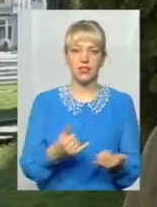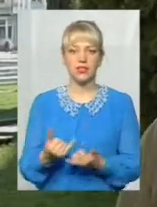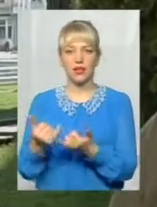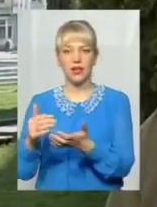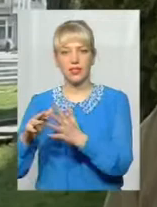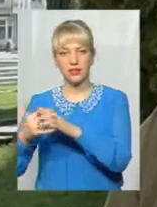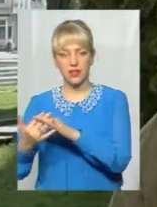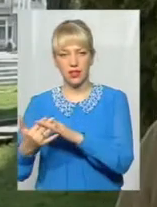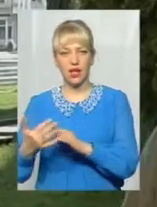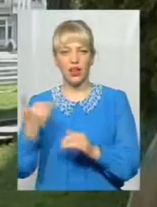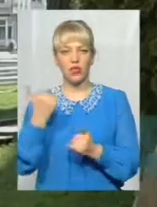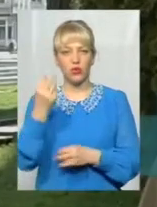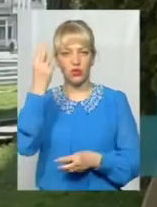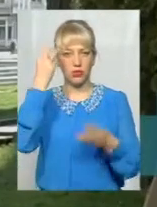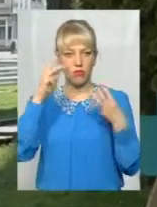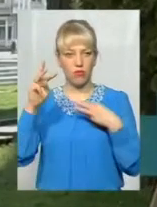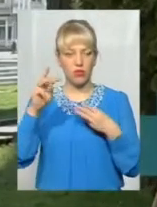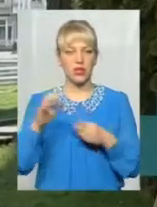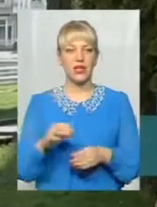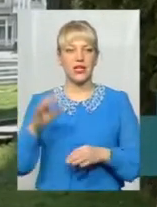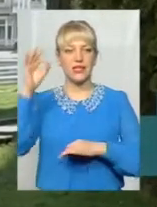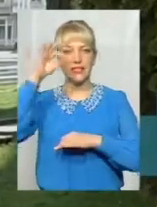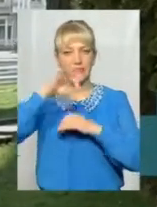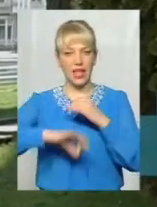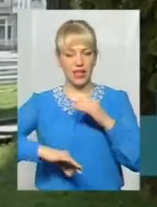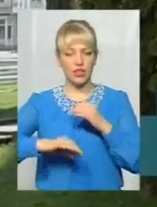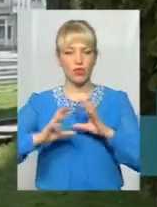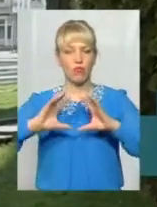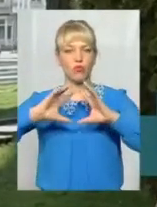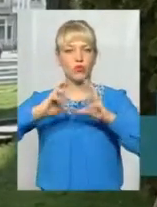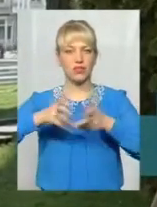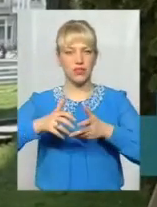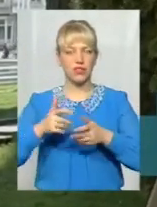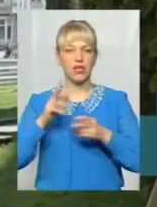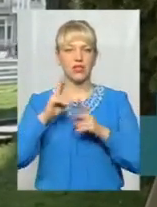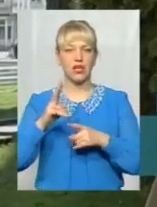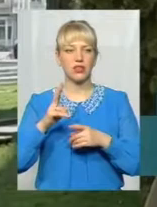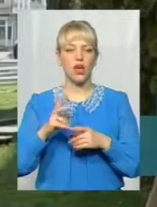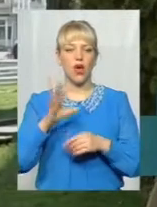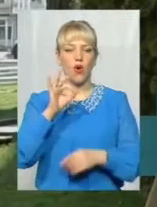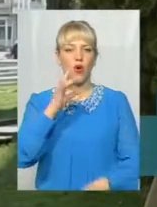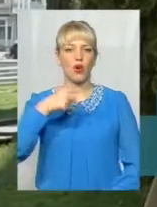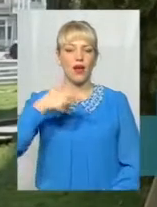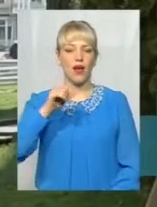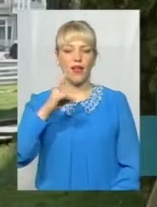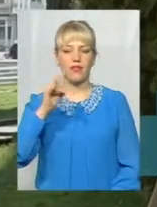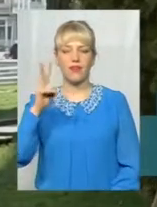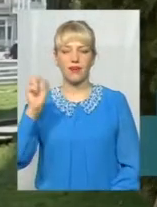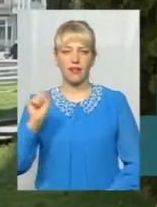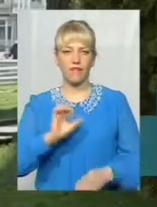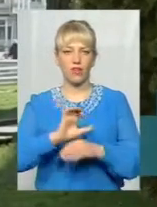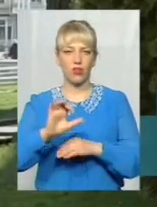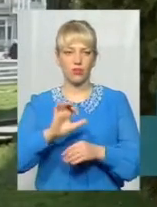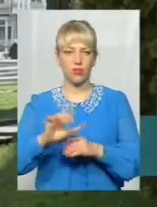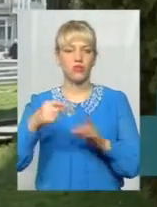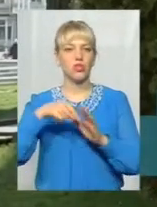є в моді в західному благополучному світі, як органічне виробництво. Що це мається на увазі? Мається на увазі,